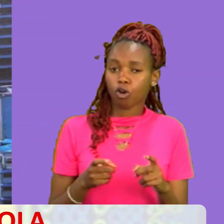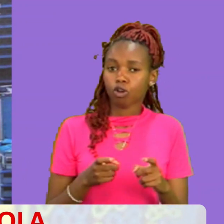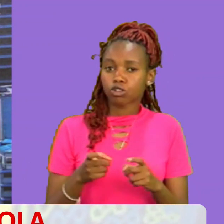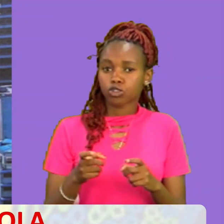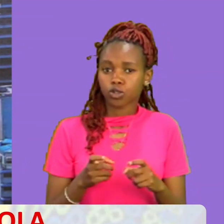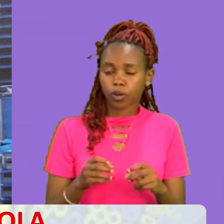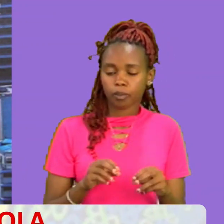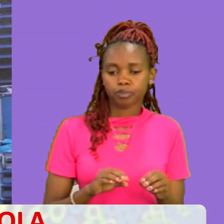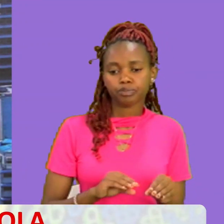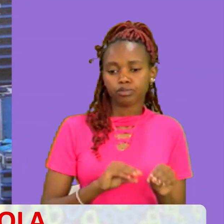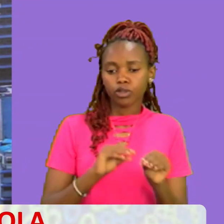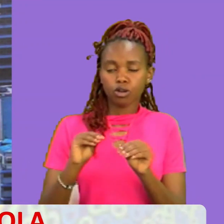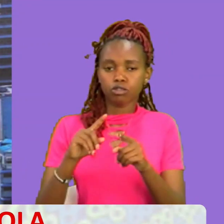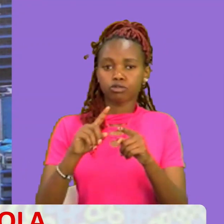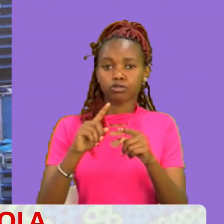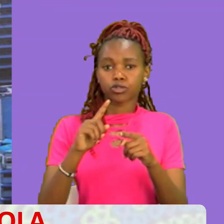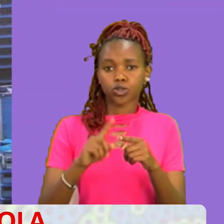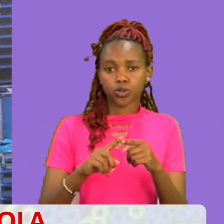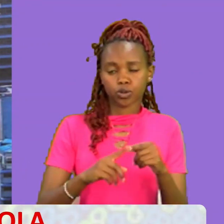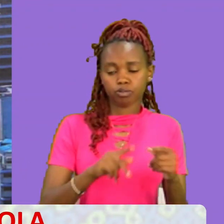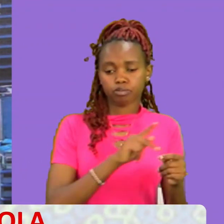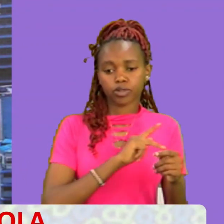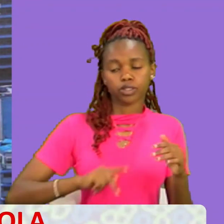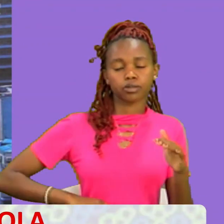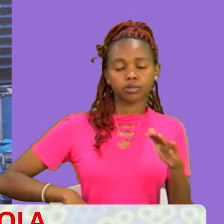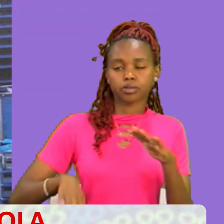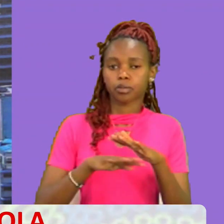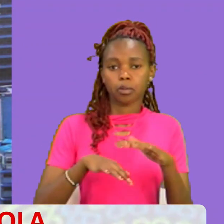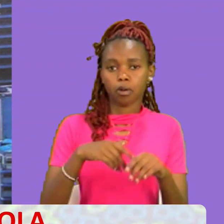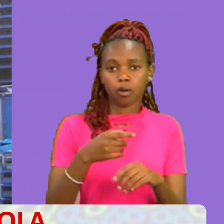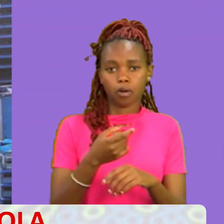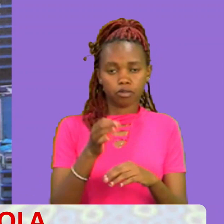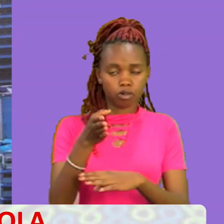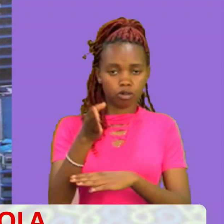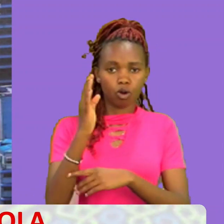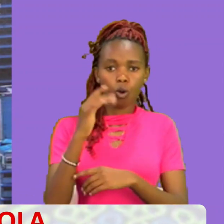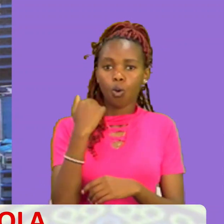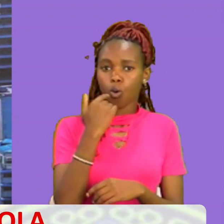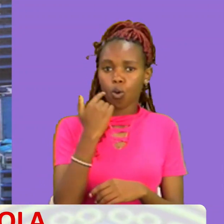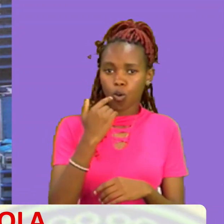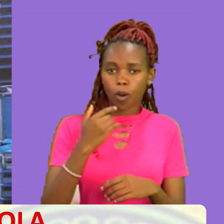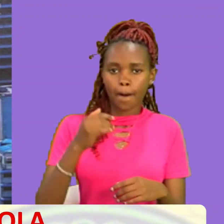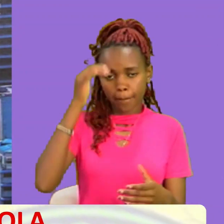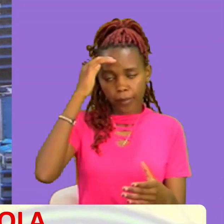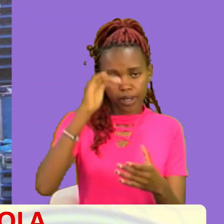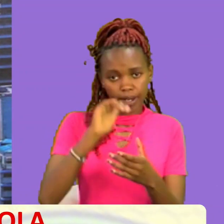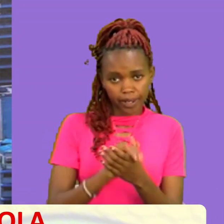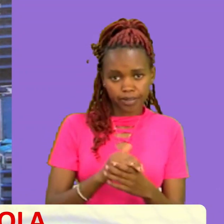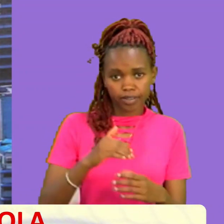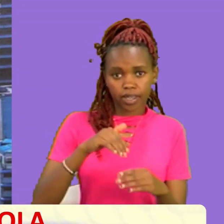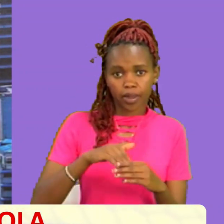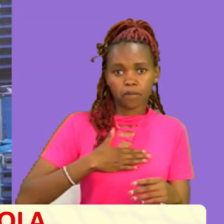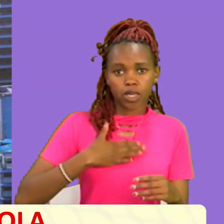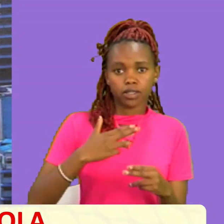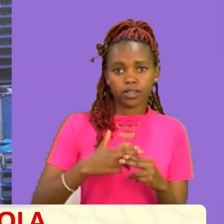Vile meyamaniko nasema kwa mba Yeyote Atakaya amini Jinalangu Na kukubali maneno yangu